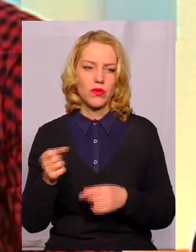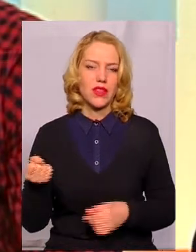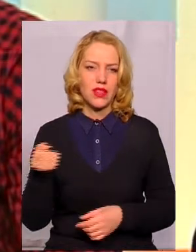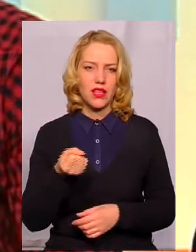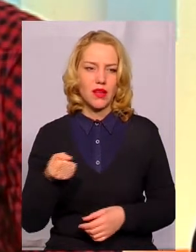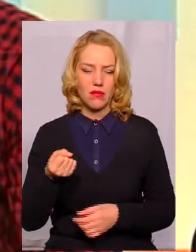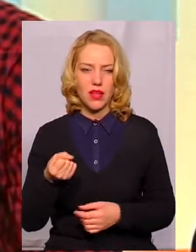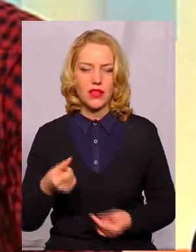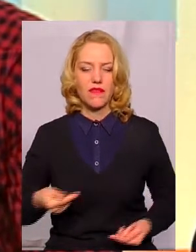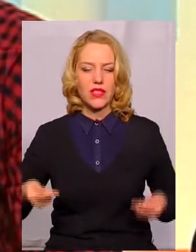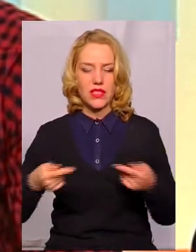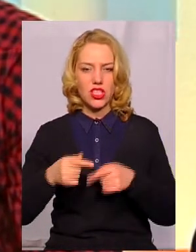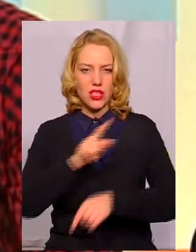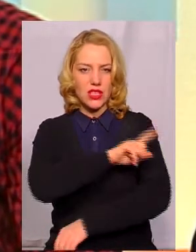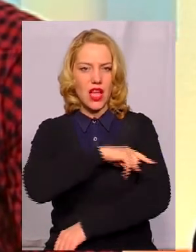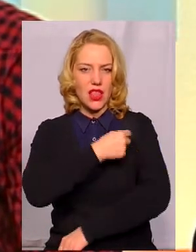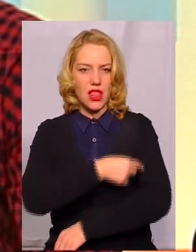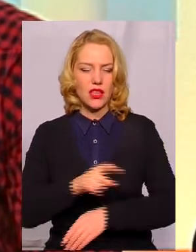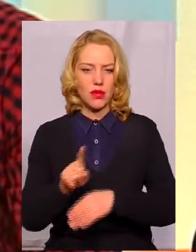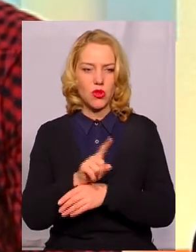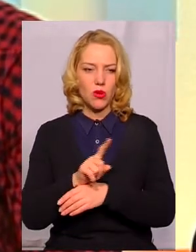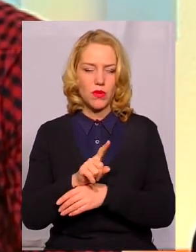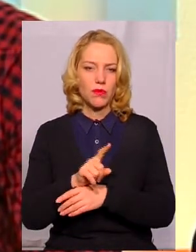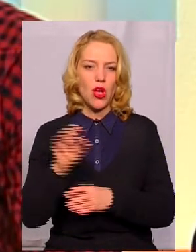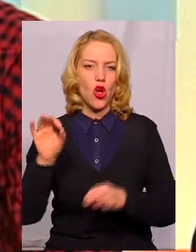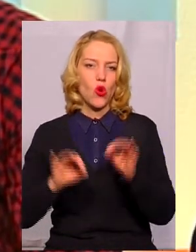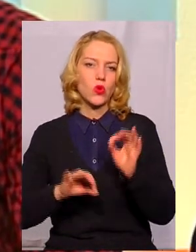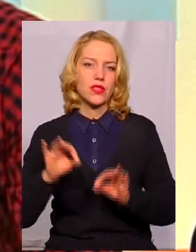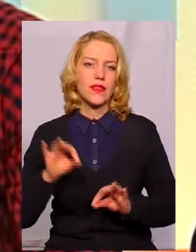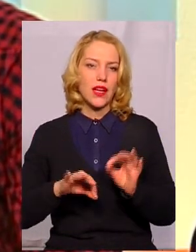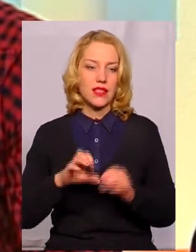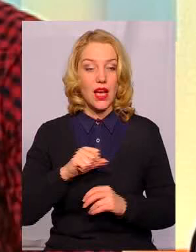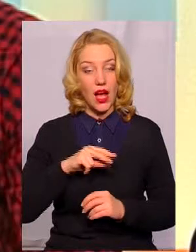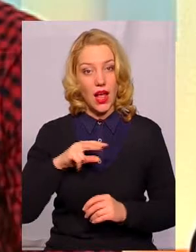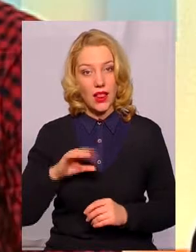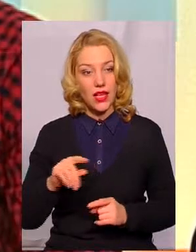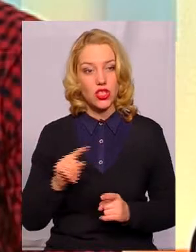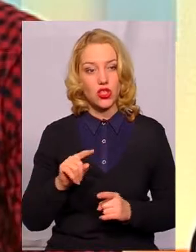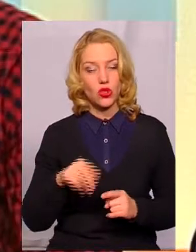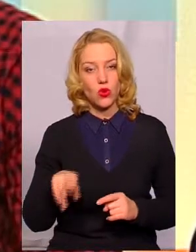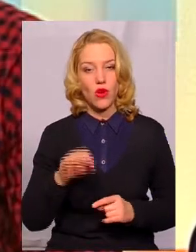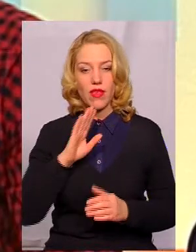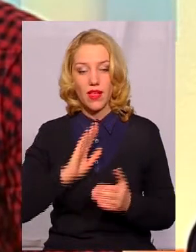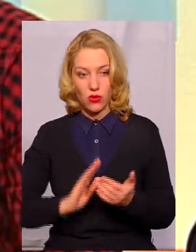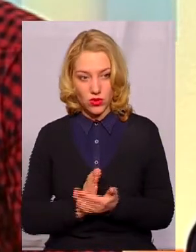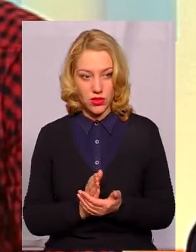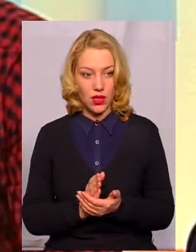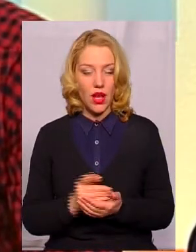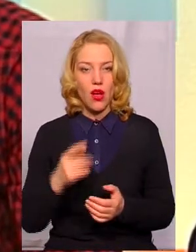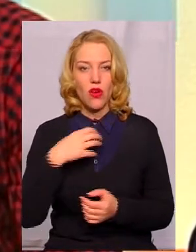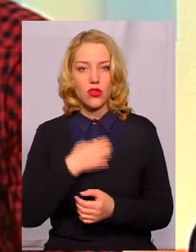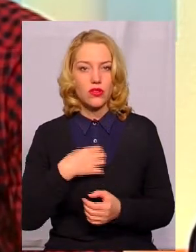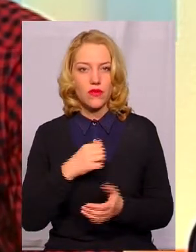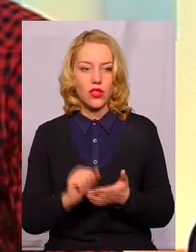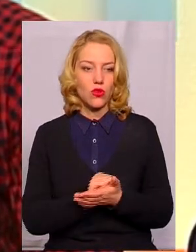визначених санітарними нормами концентраціях. Але по поводу ще якості. Основний